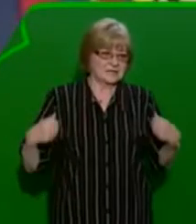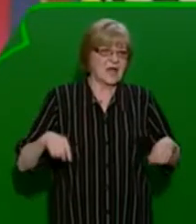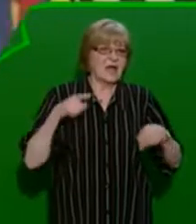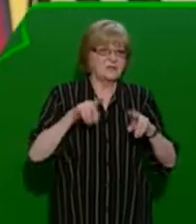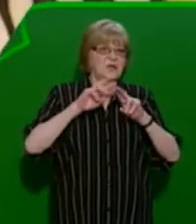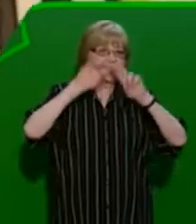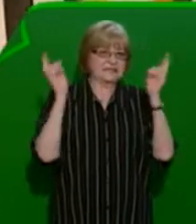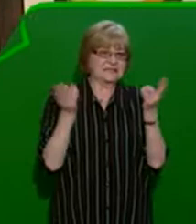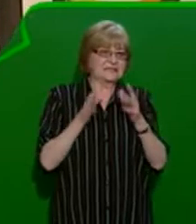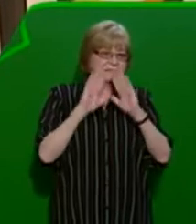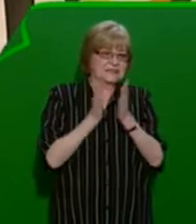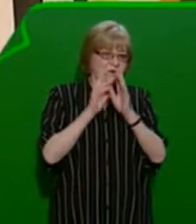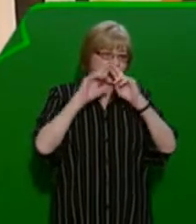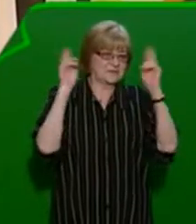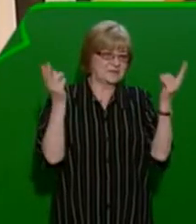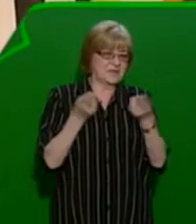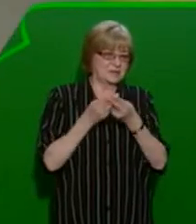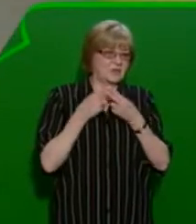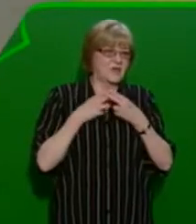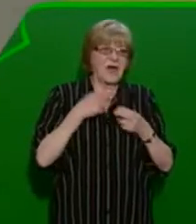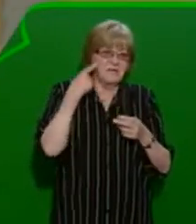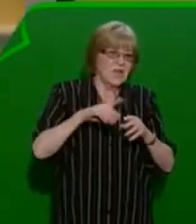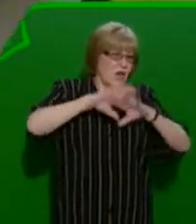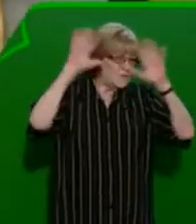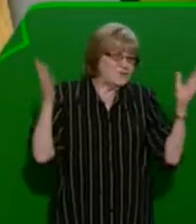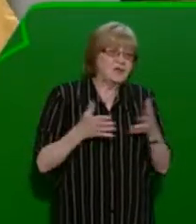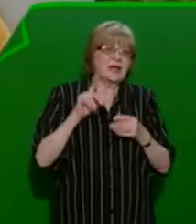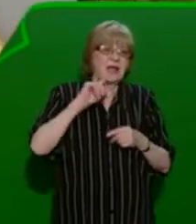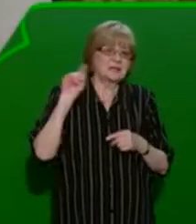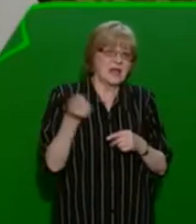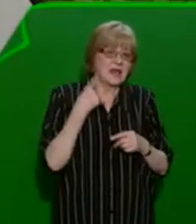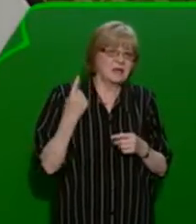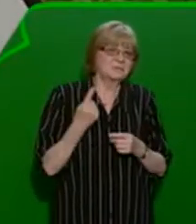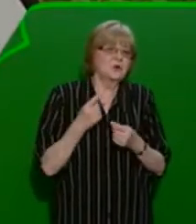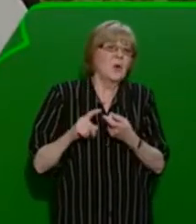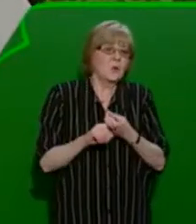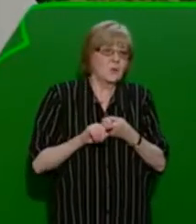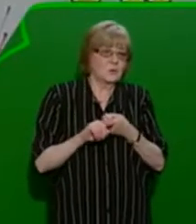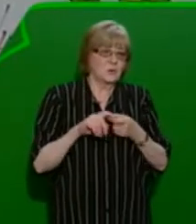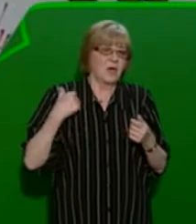celosvětová. A myslím si, že tady jsou drezdy všech těch nejlepších klubů v Evropě.